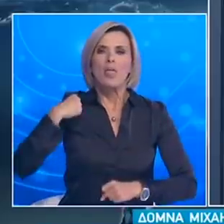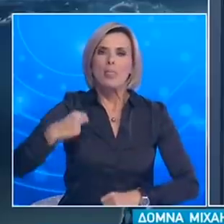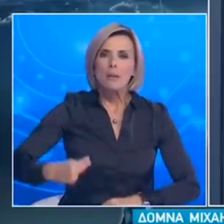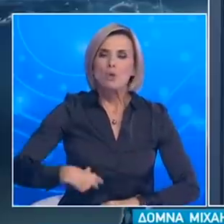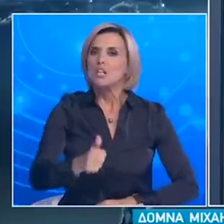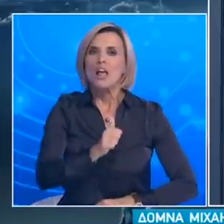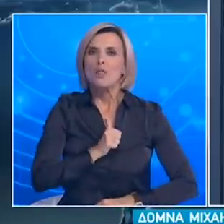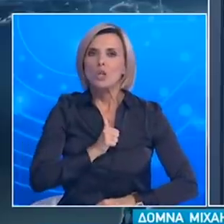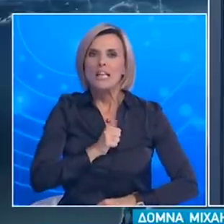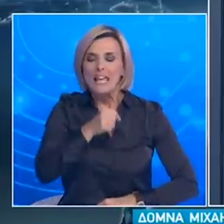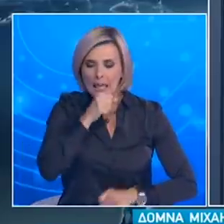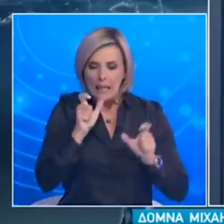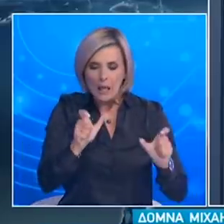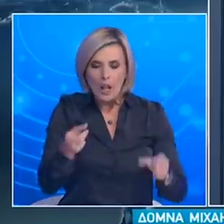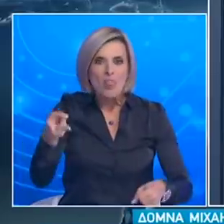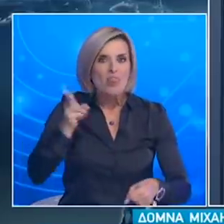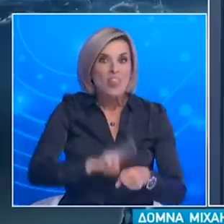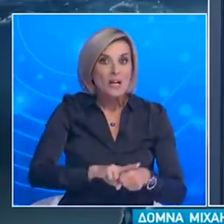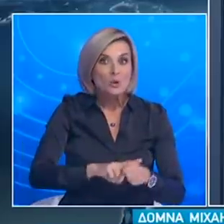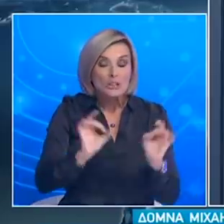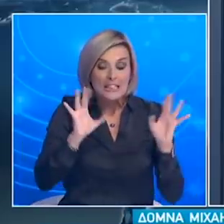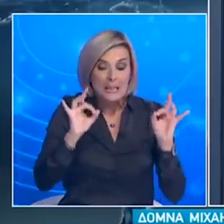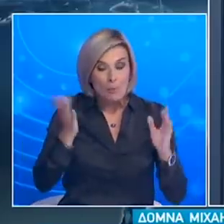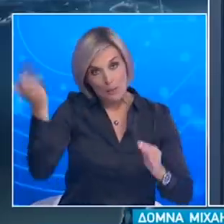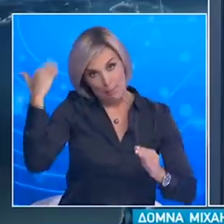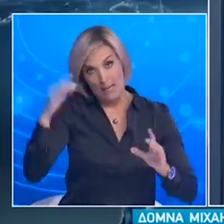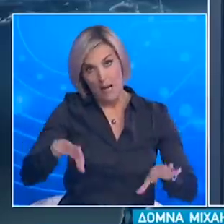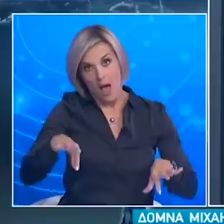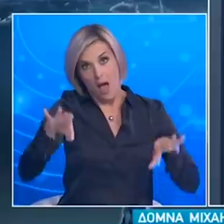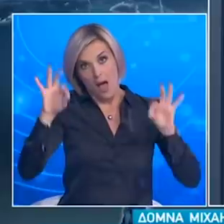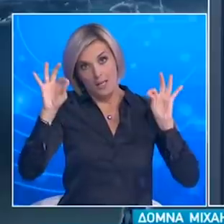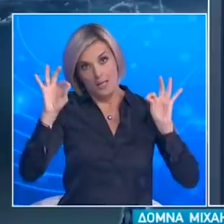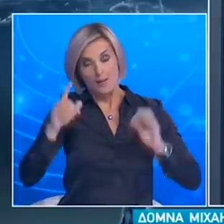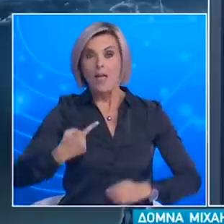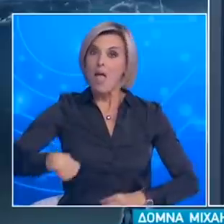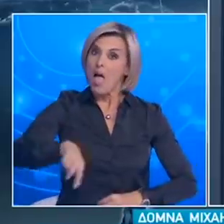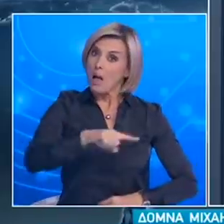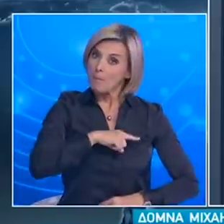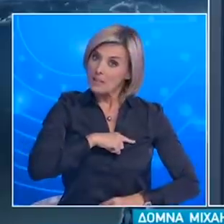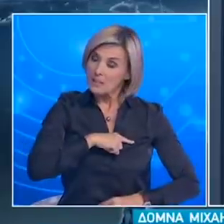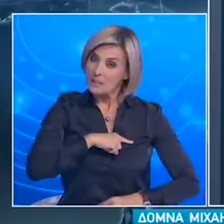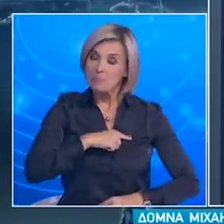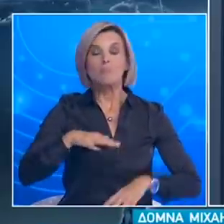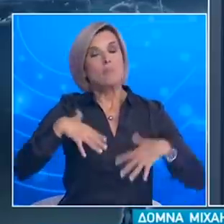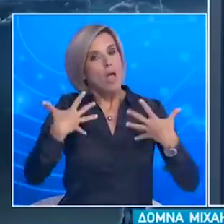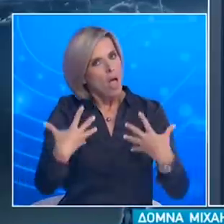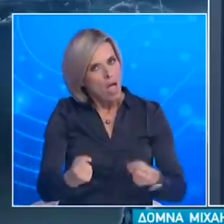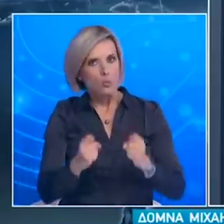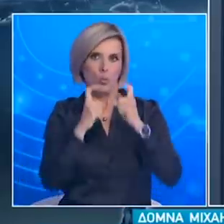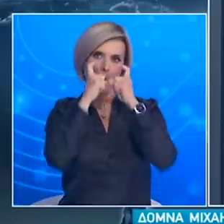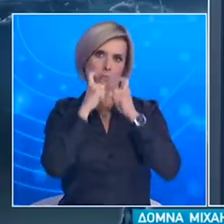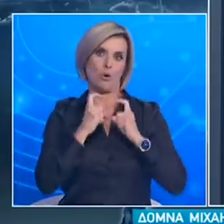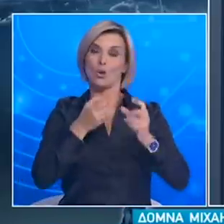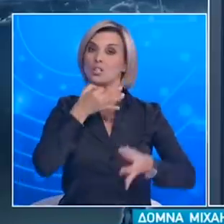δομή Οφείλουμε επομένως ως πολιτεία αλλά και ως κοινωνία ένα μεγάλο, ένα ειλικρινές